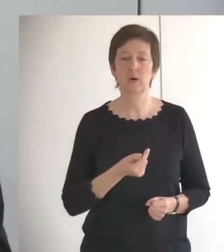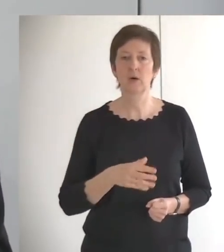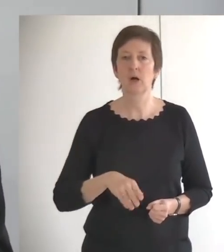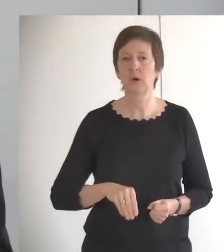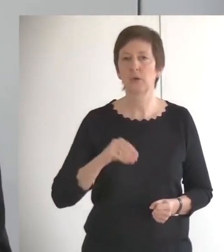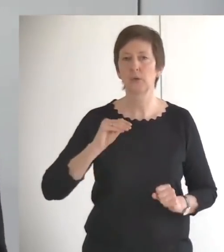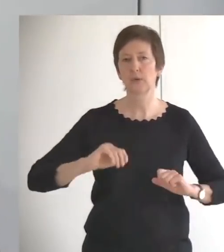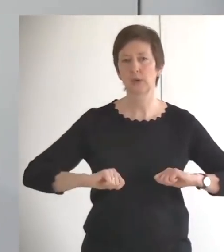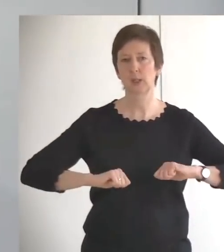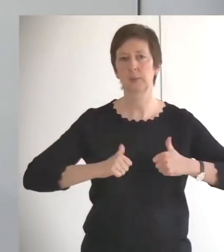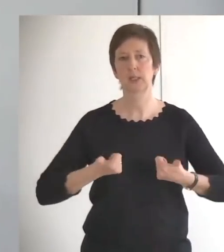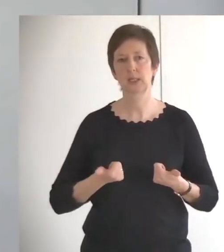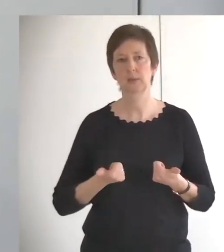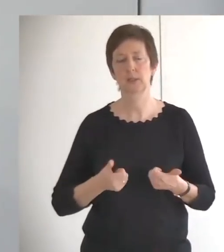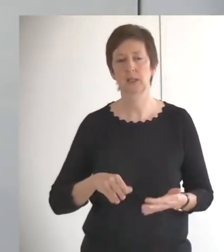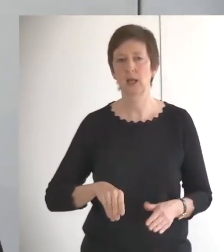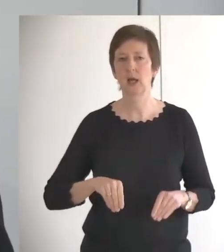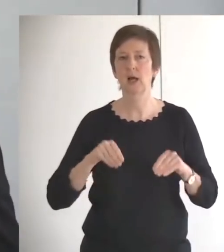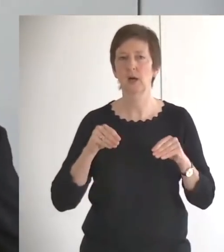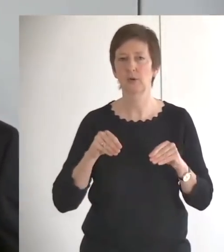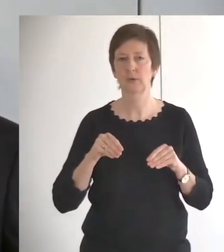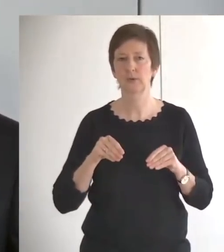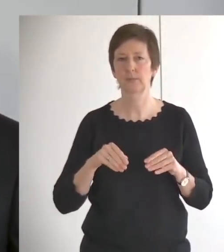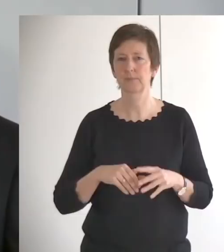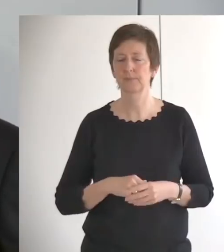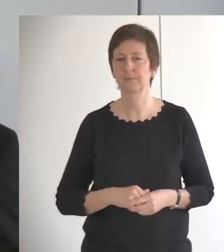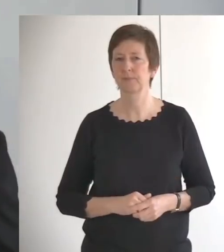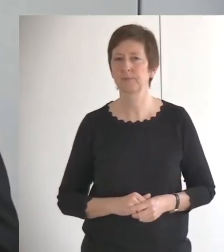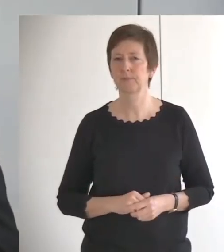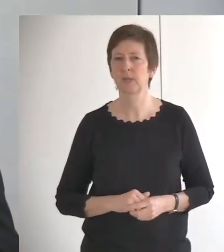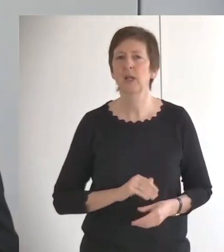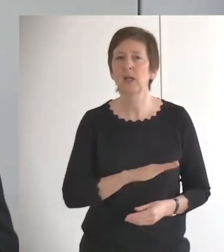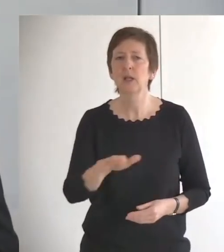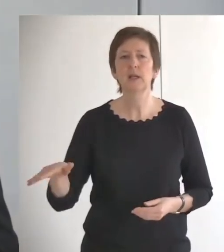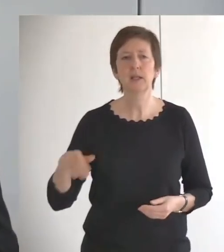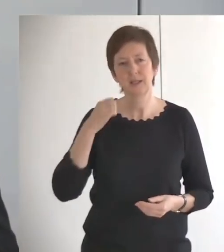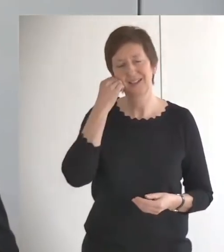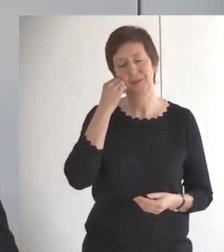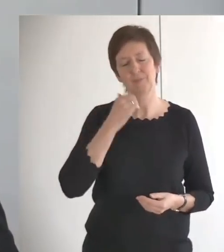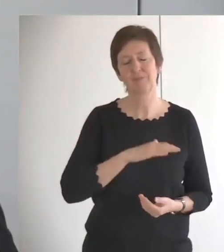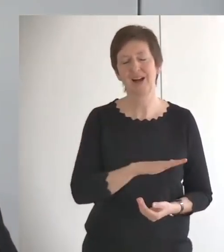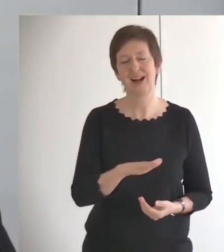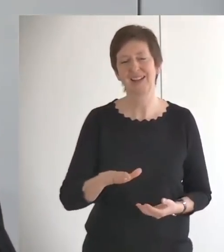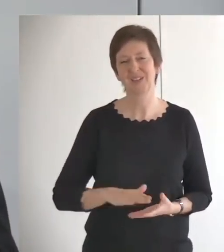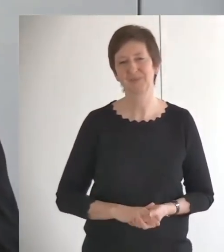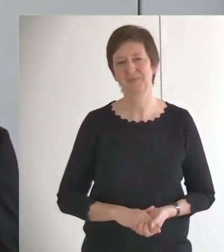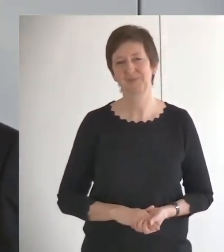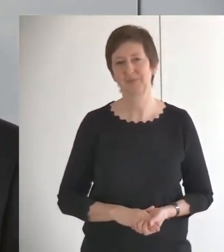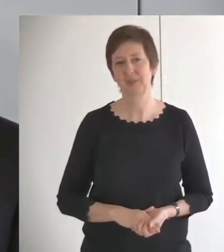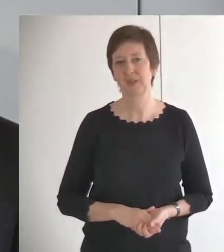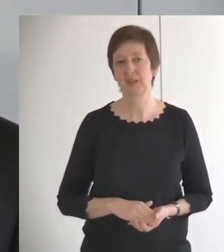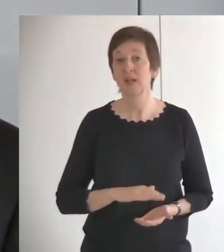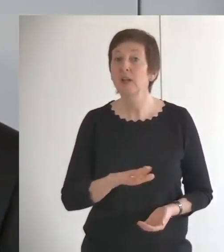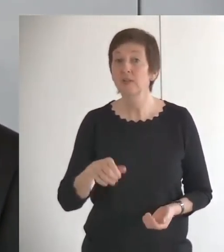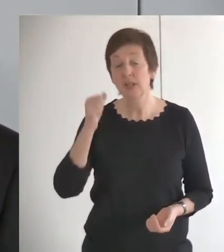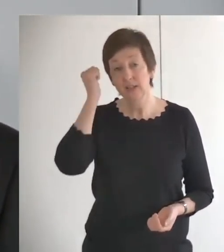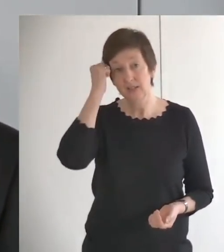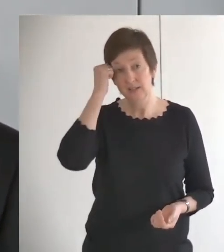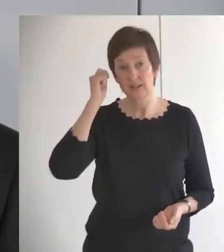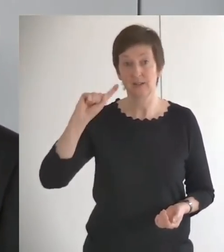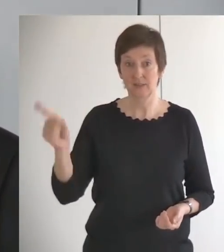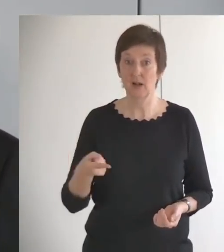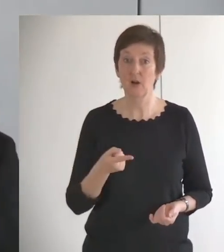Leben heraus. Ihr Lieben alle, er konnte dann letztlich sagen, wir kennen das auch, dieses